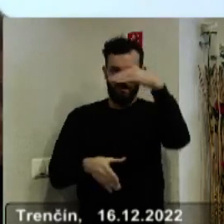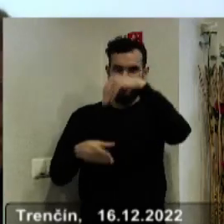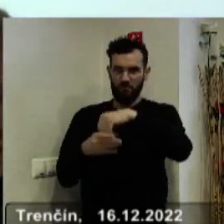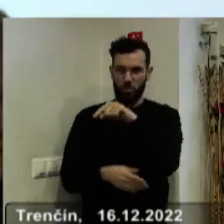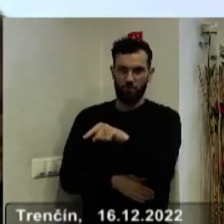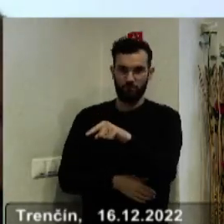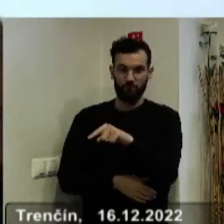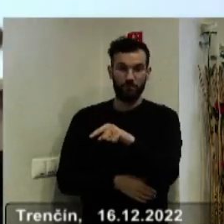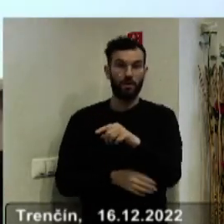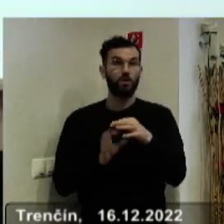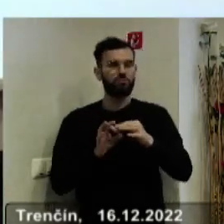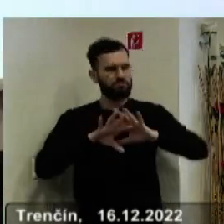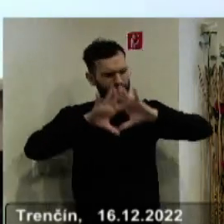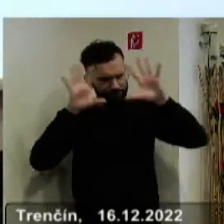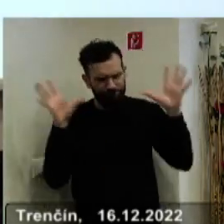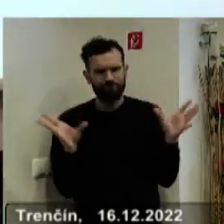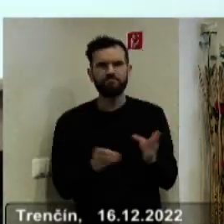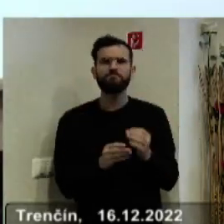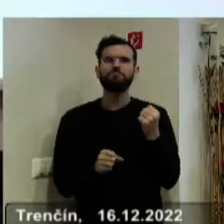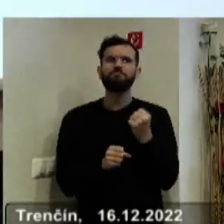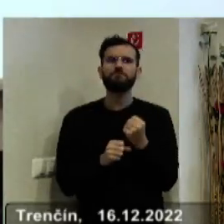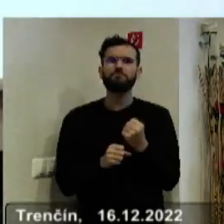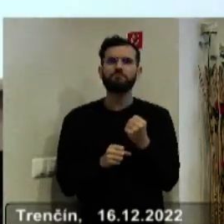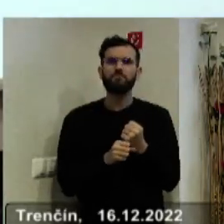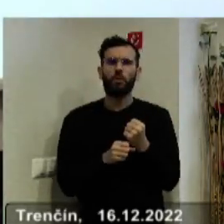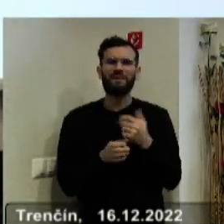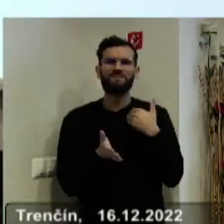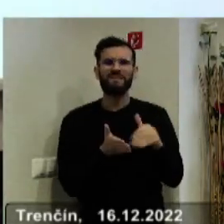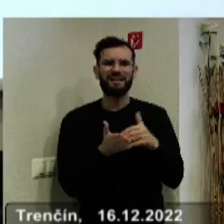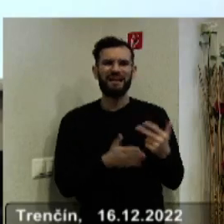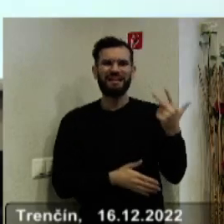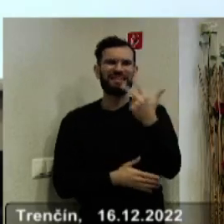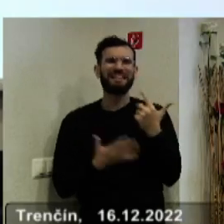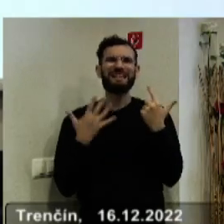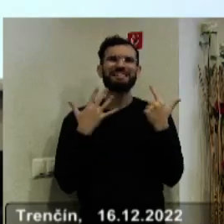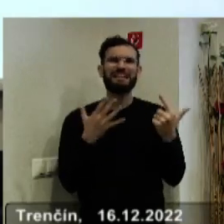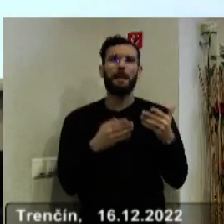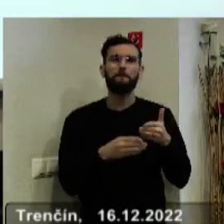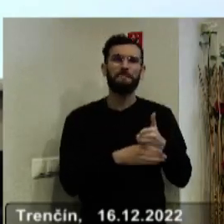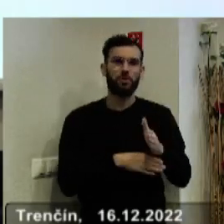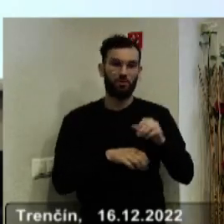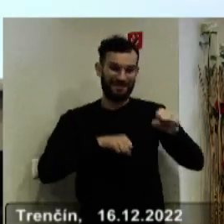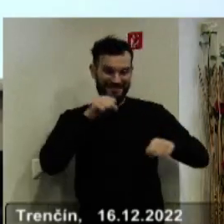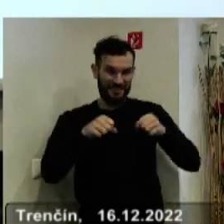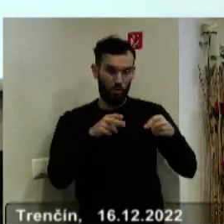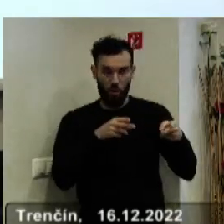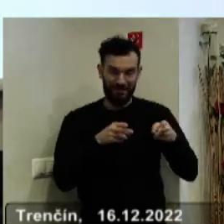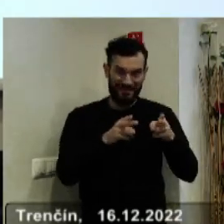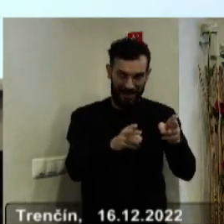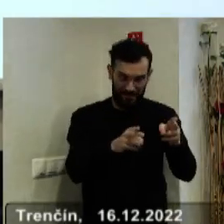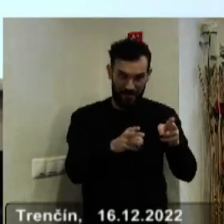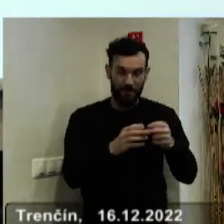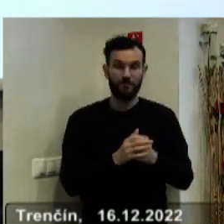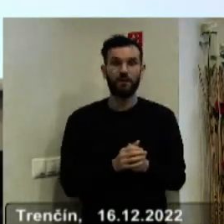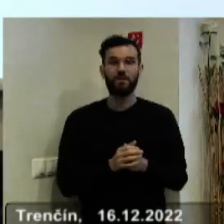projekty sú tak pred cesty vo vyššie celkových opravnených výdavkov 37 miliónov, pre cyklotrasy z Európu